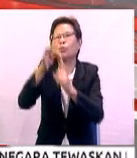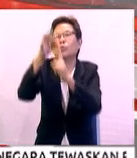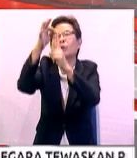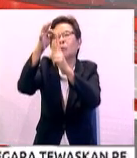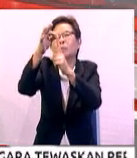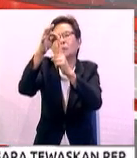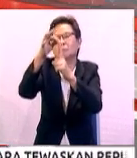kasih.